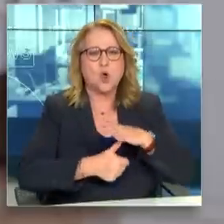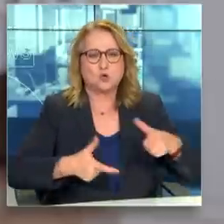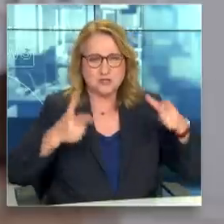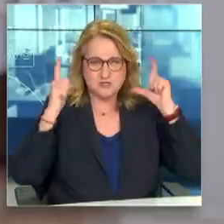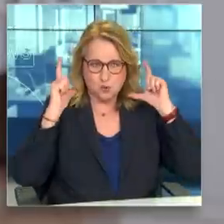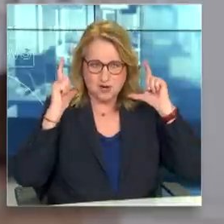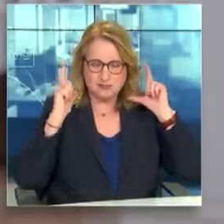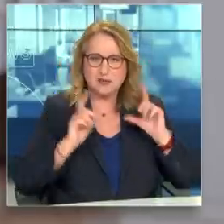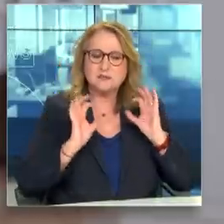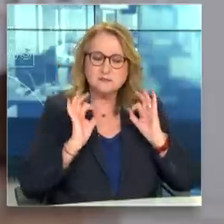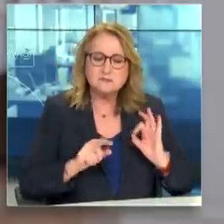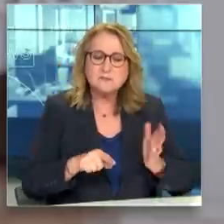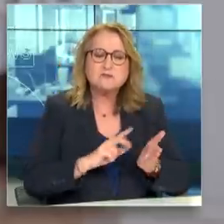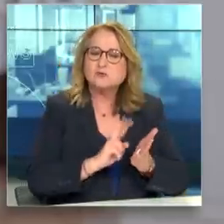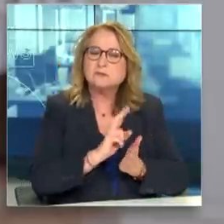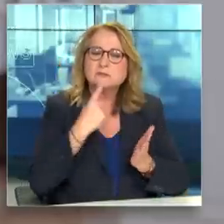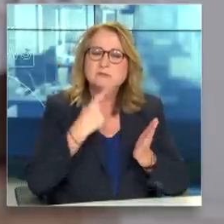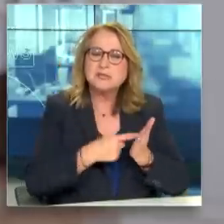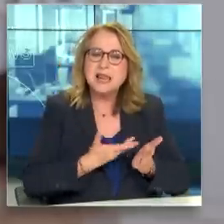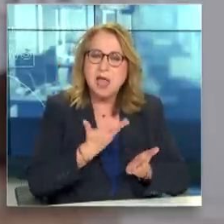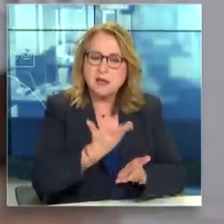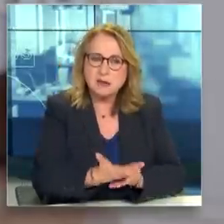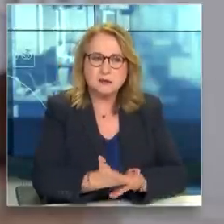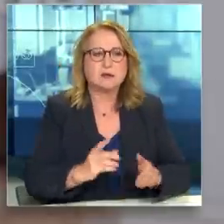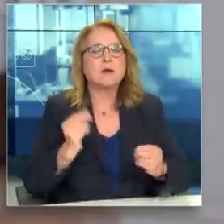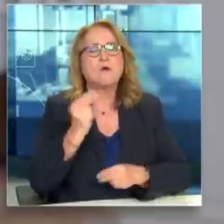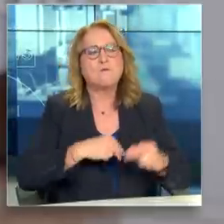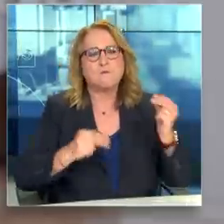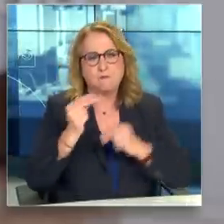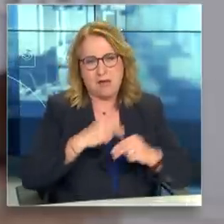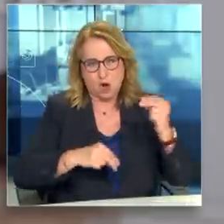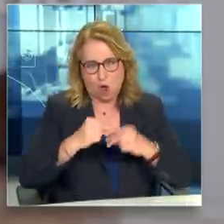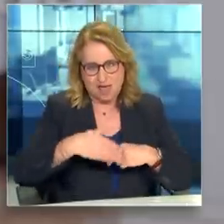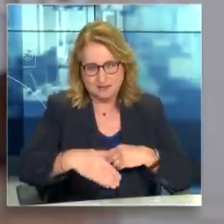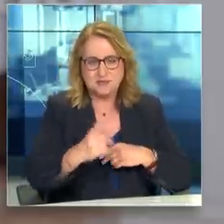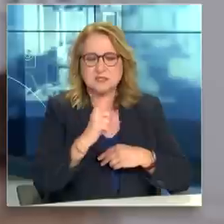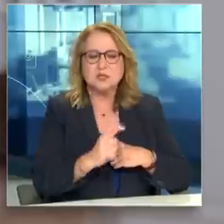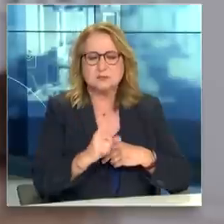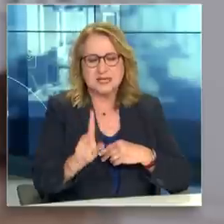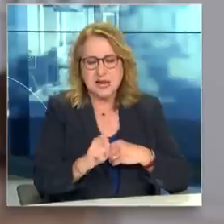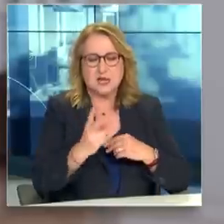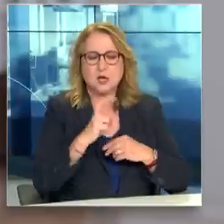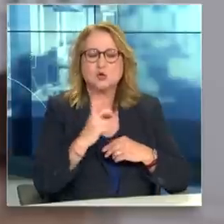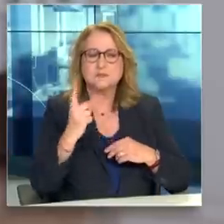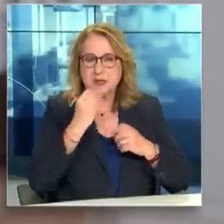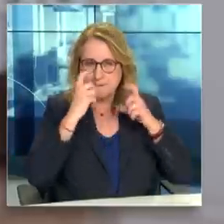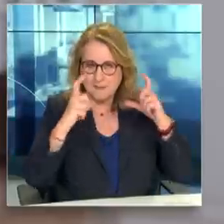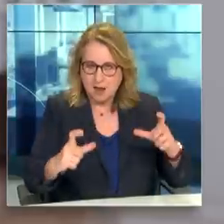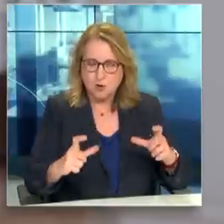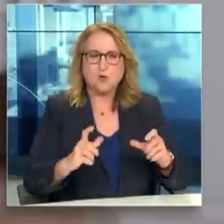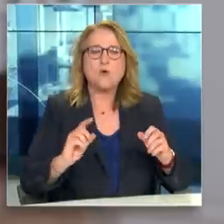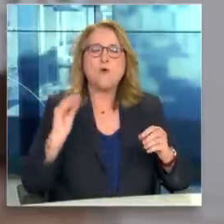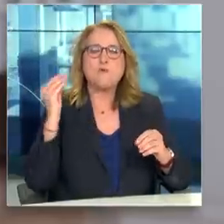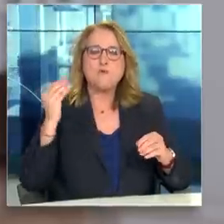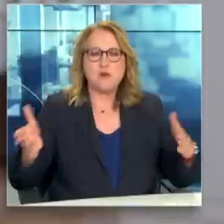εισηγούμε και επισήμως την διάλυση της Βουλής και την προκήρυξη εθνικών εκλογών την Κυριακή 21η Μαΐου, με την